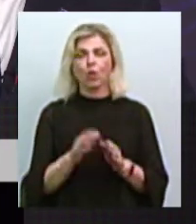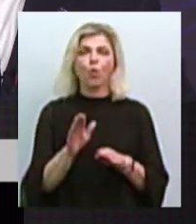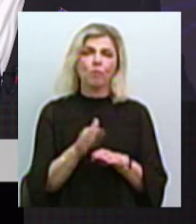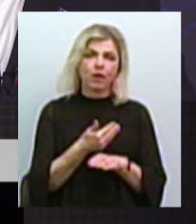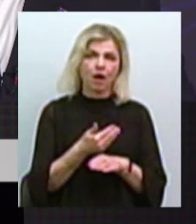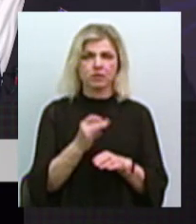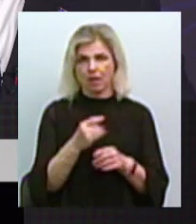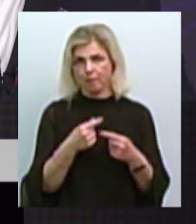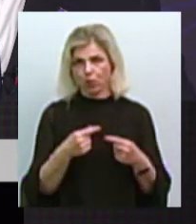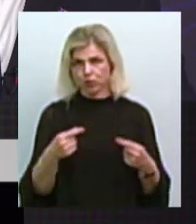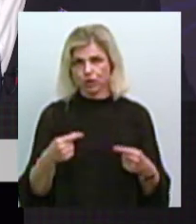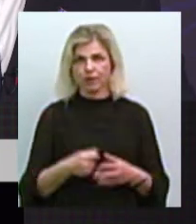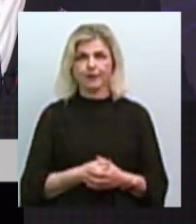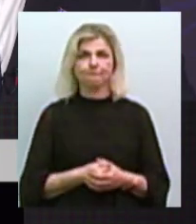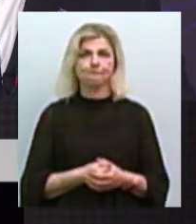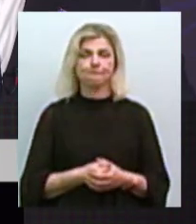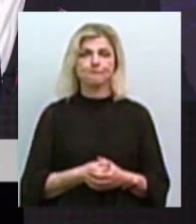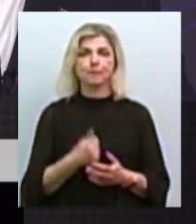вбираються і проще, проще, проще.